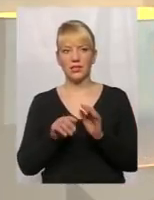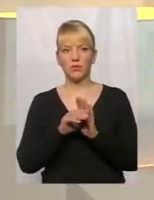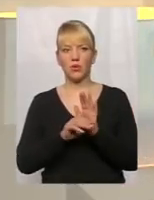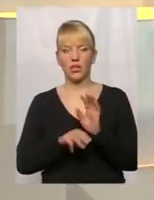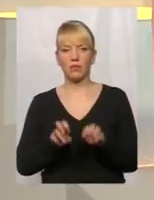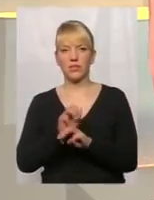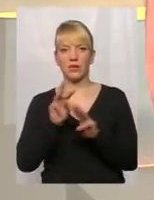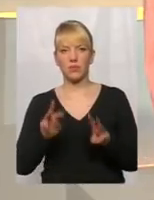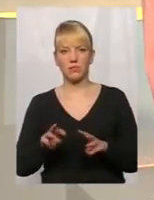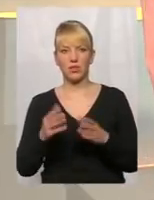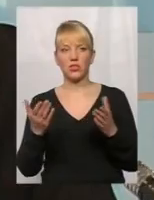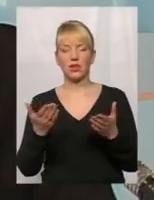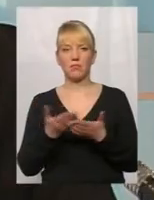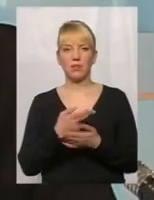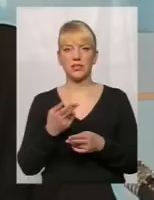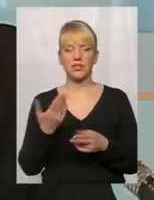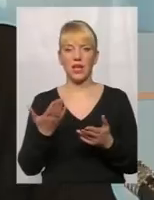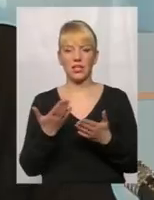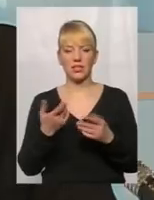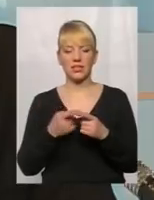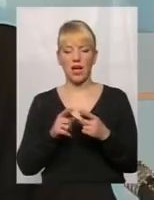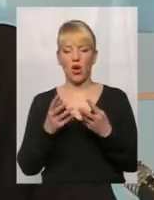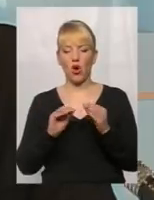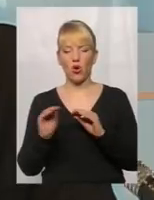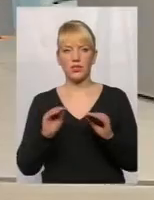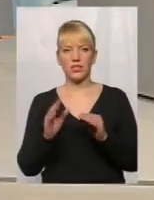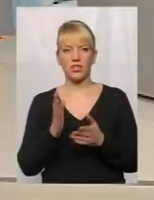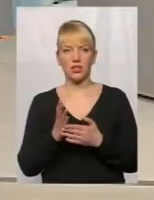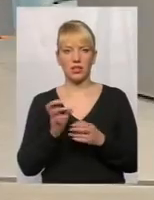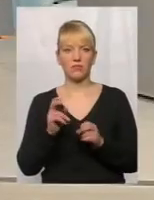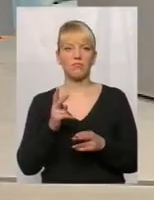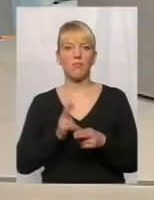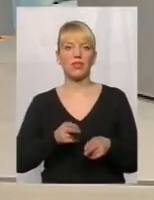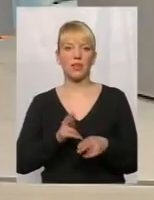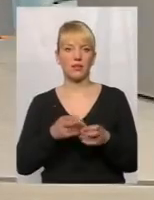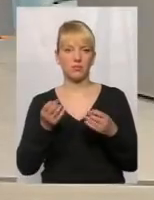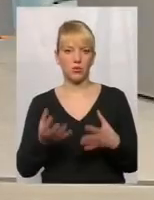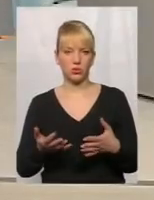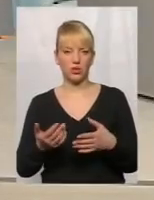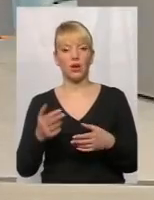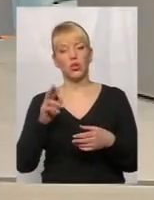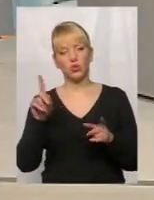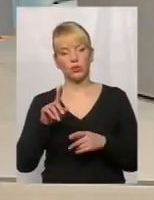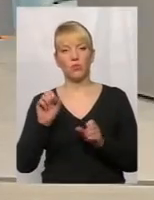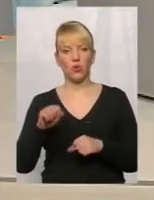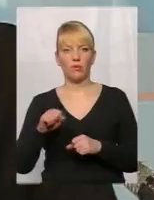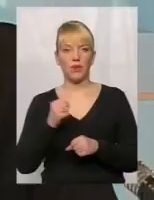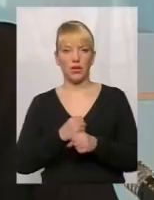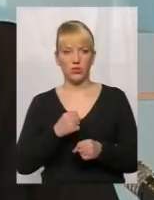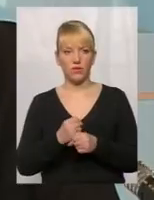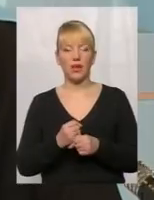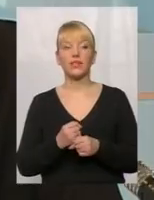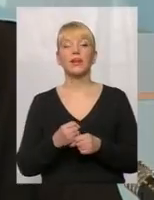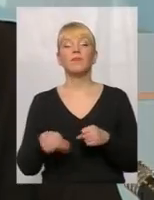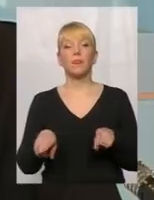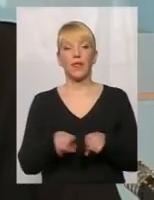забезпечення, без яких це оснащення є металобрухтом, суті, могло працювати. Тобто,